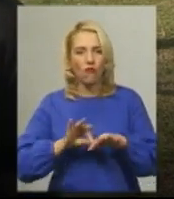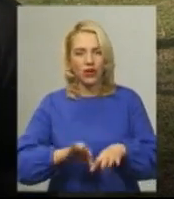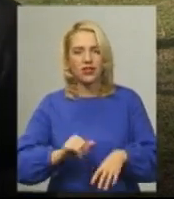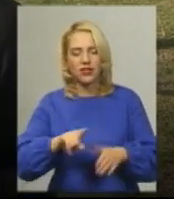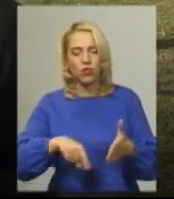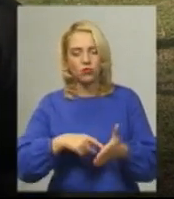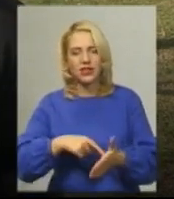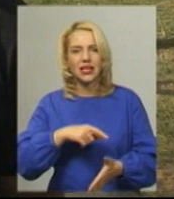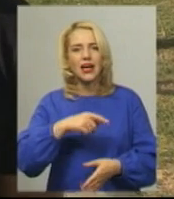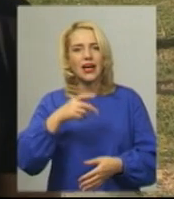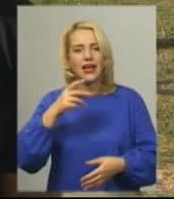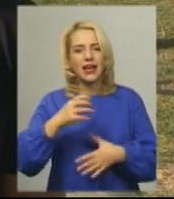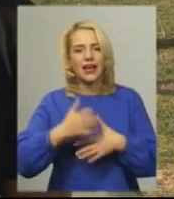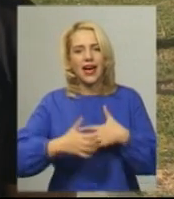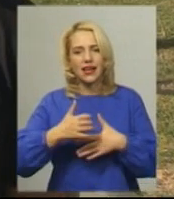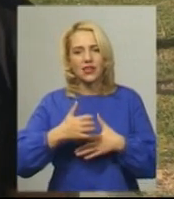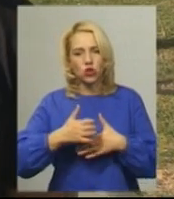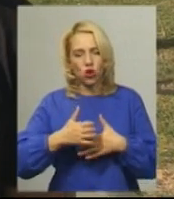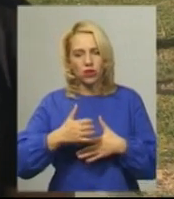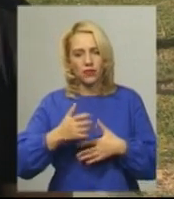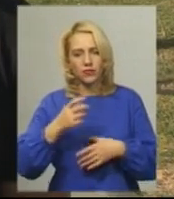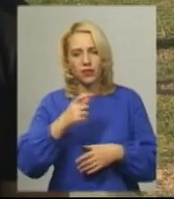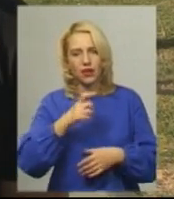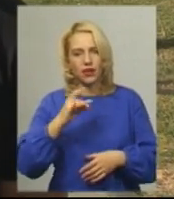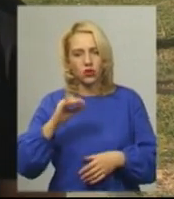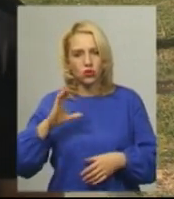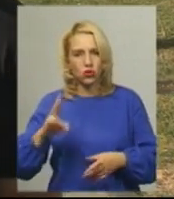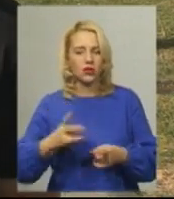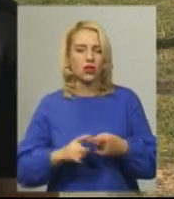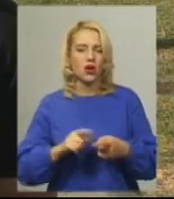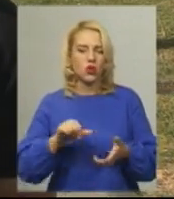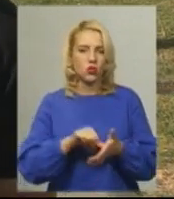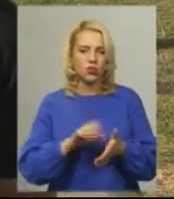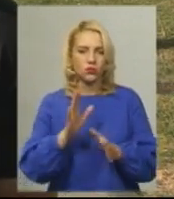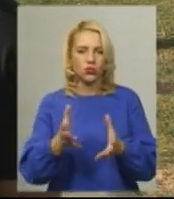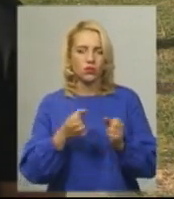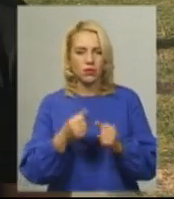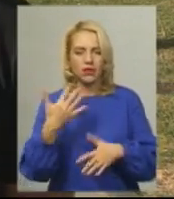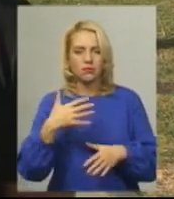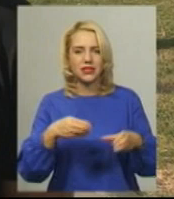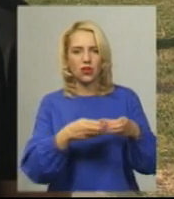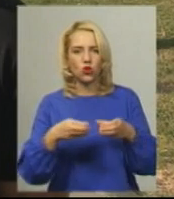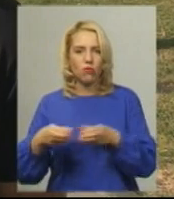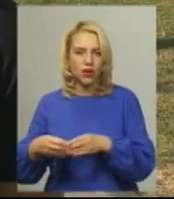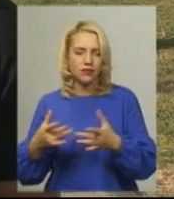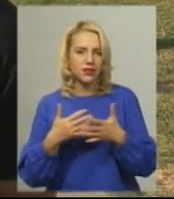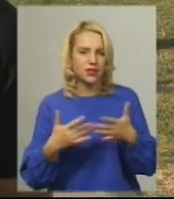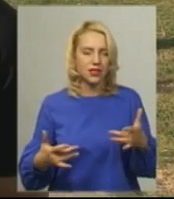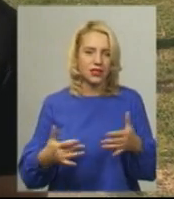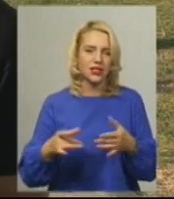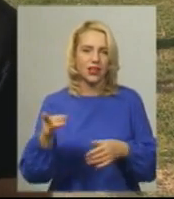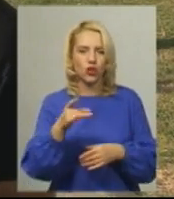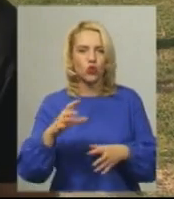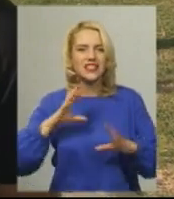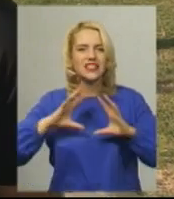Херсон міжнародного фестивалю. Участь буде приймати більше 50 команд з різних регіонів